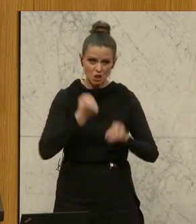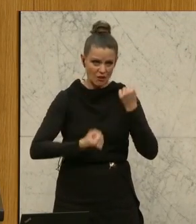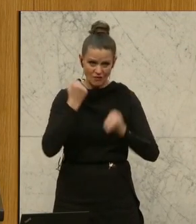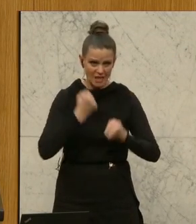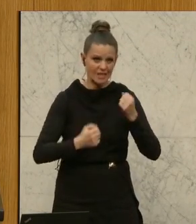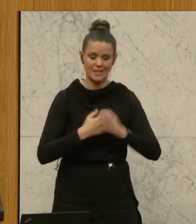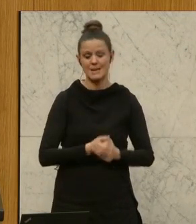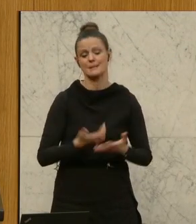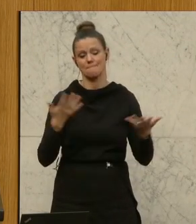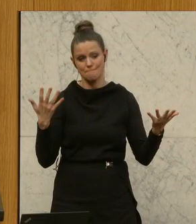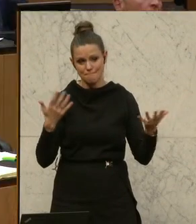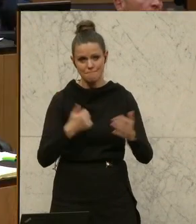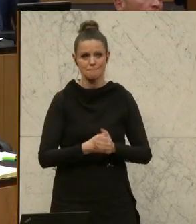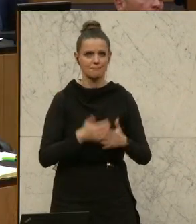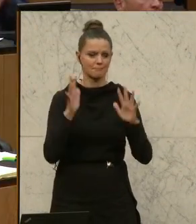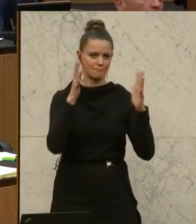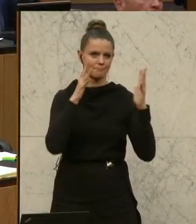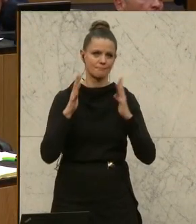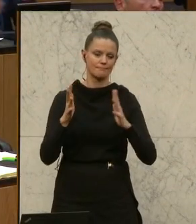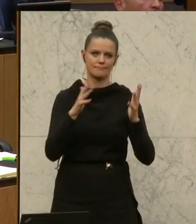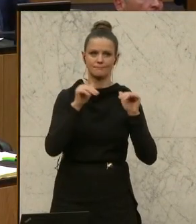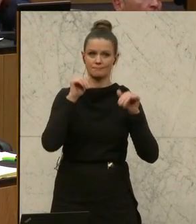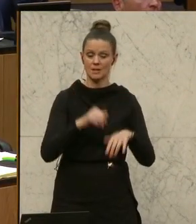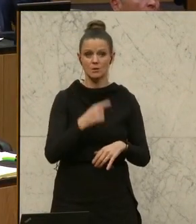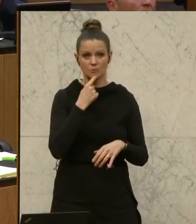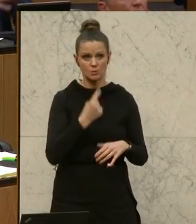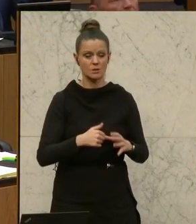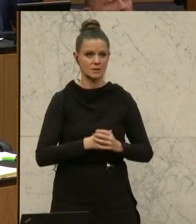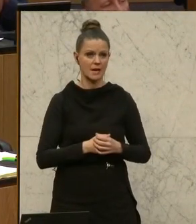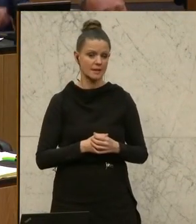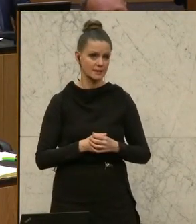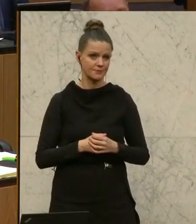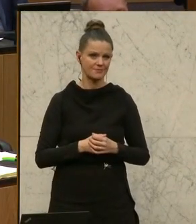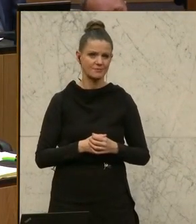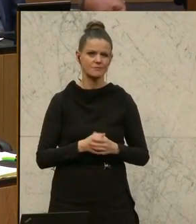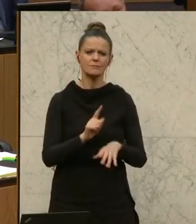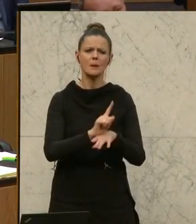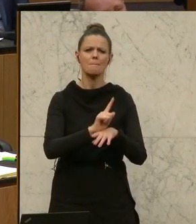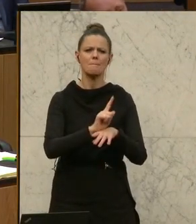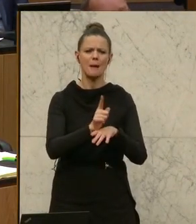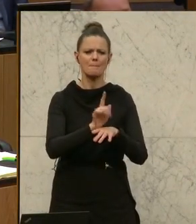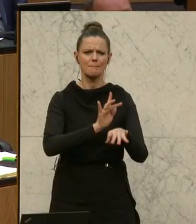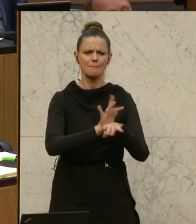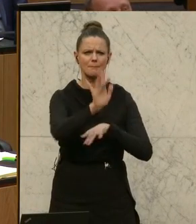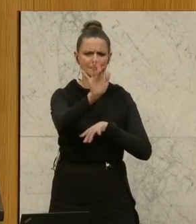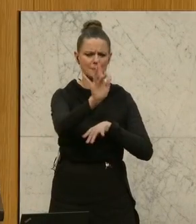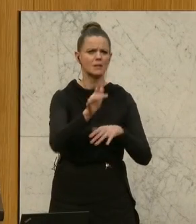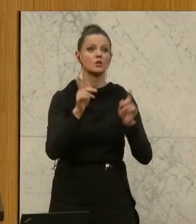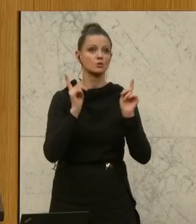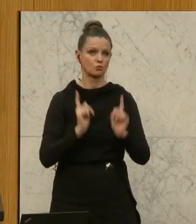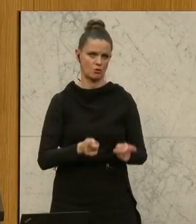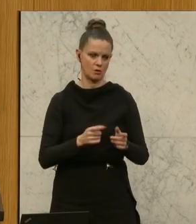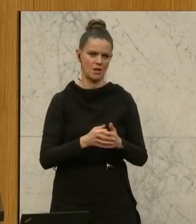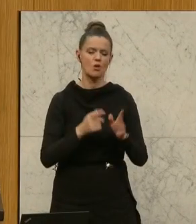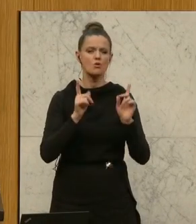Ich sage Ihnen eines, ich sage Ihnen eines, Sie müssten in der Sekunde ein Veto gegen diesen Irrsinn einlegen und Sie